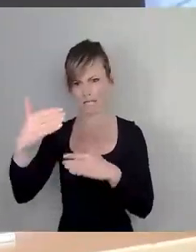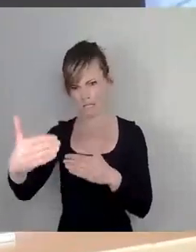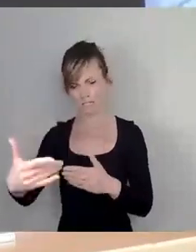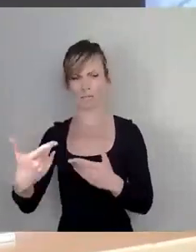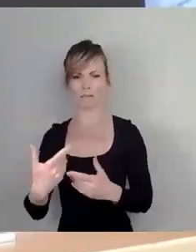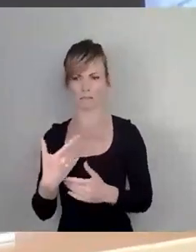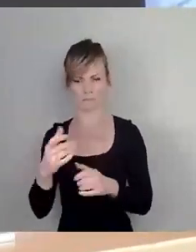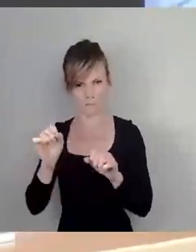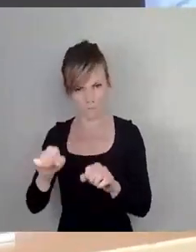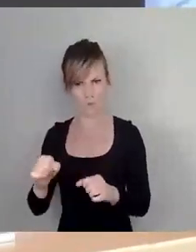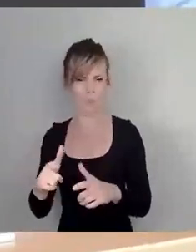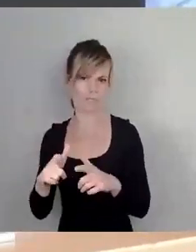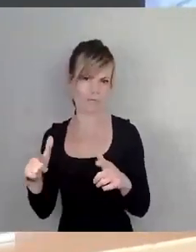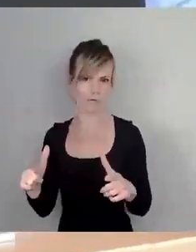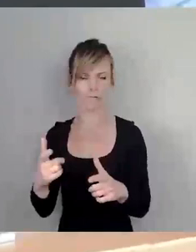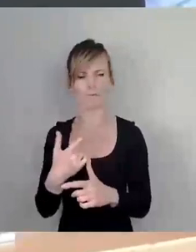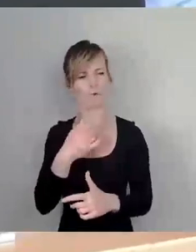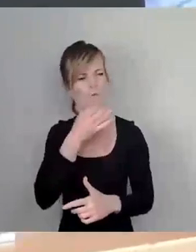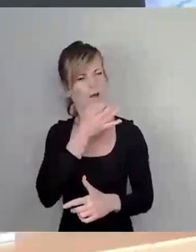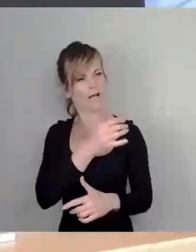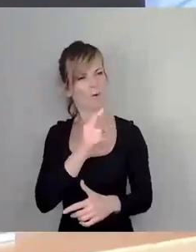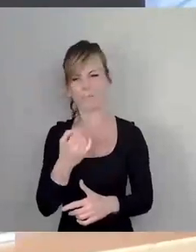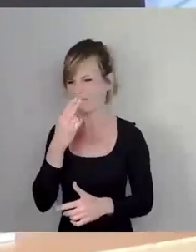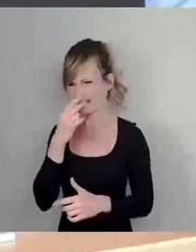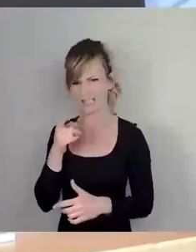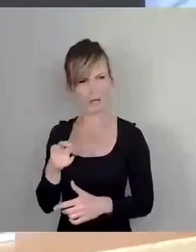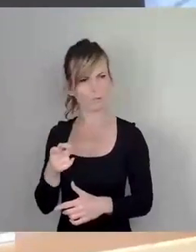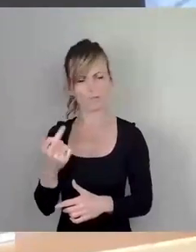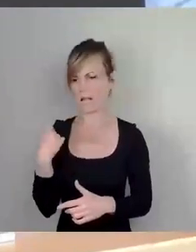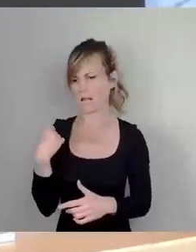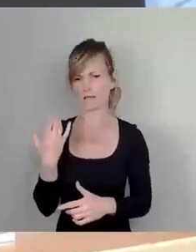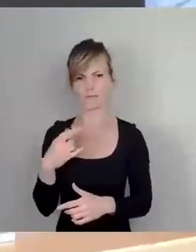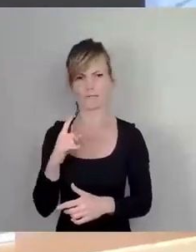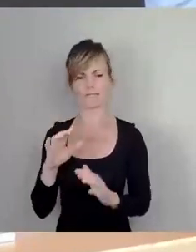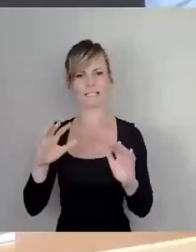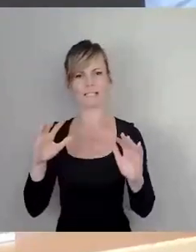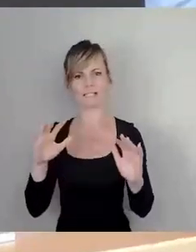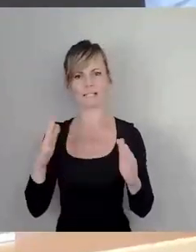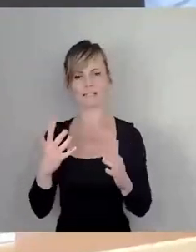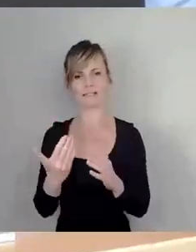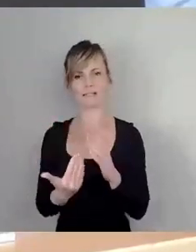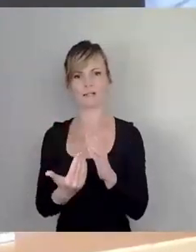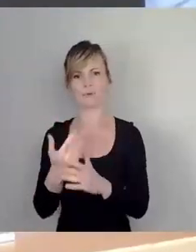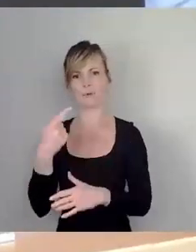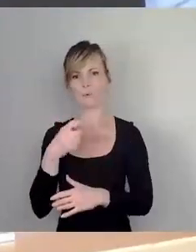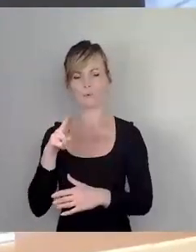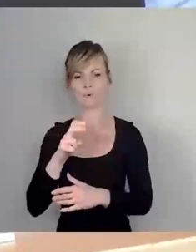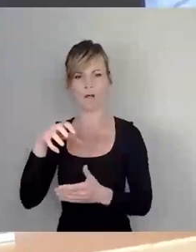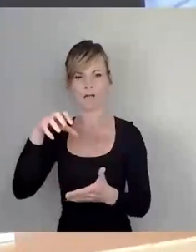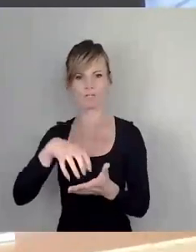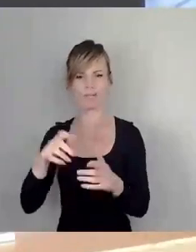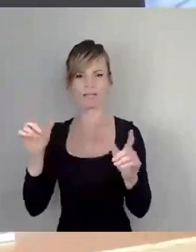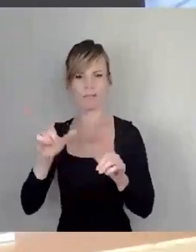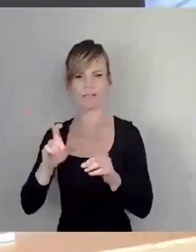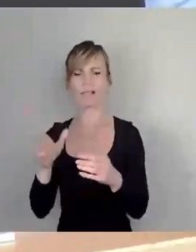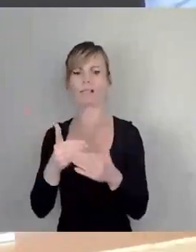als Hintergrund. Letztens fand das 10. Neukroner Straßenfest statt. Das ist quasi einfach von der Nachbarschaft an